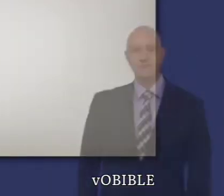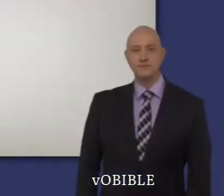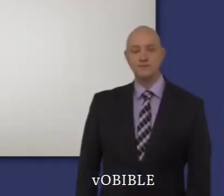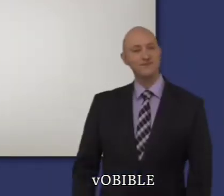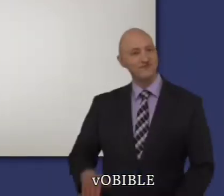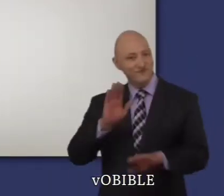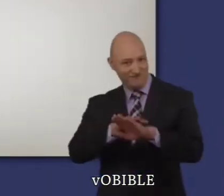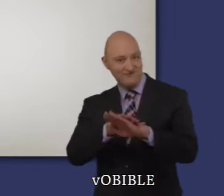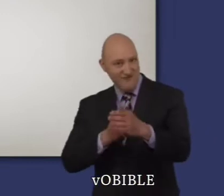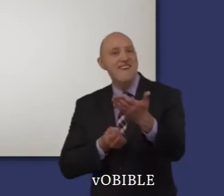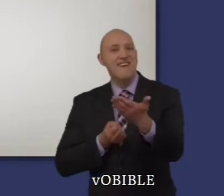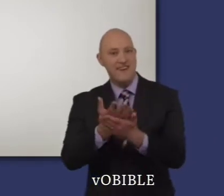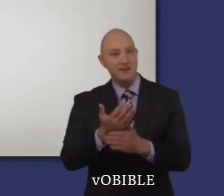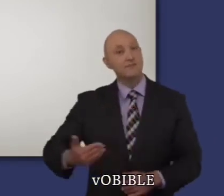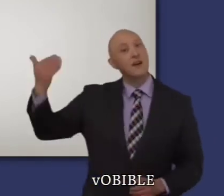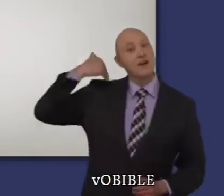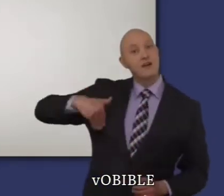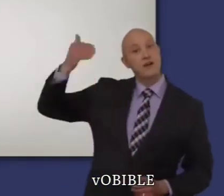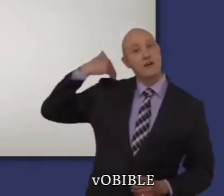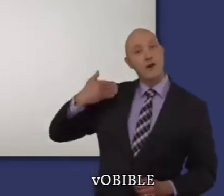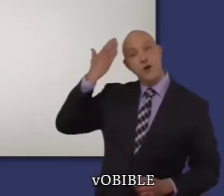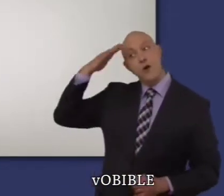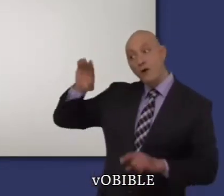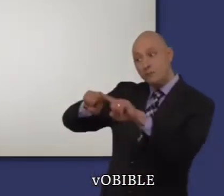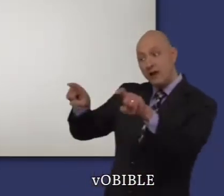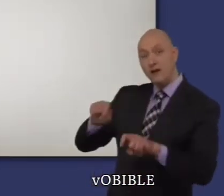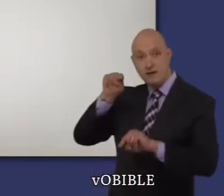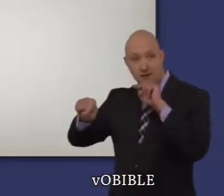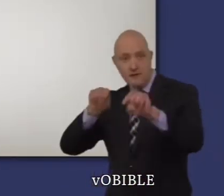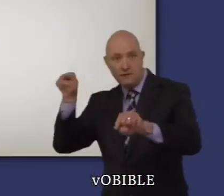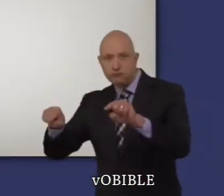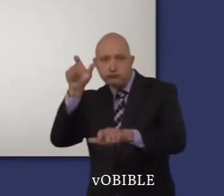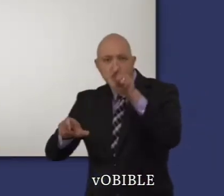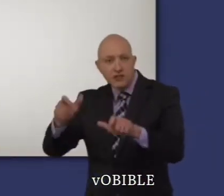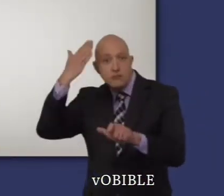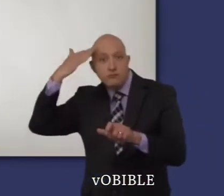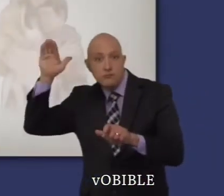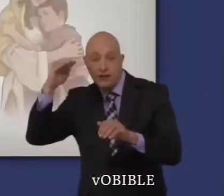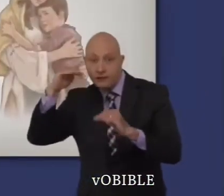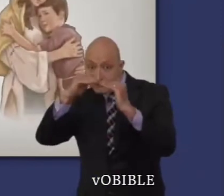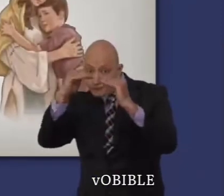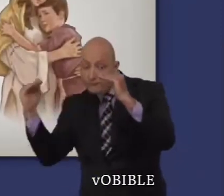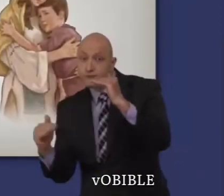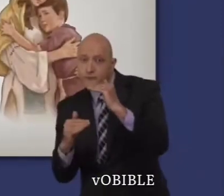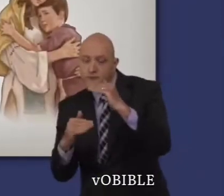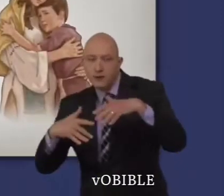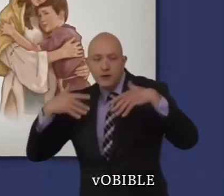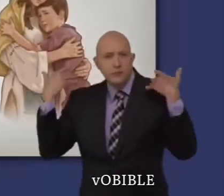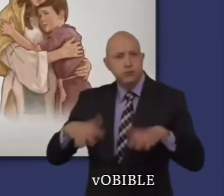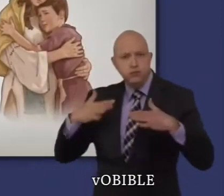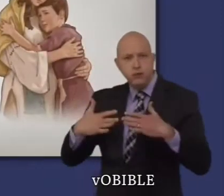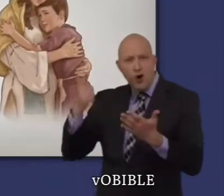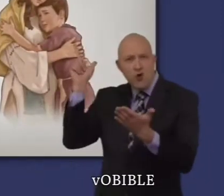Le saviez-vous ? Dans le monde antique, les étrangers n'avaient généralement aucun droit légal et les veuves et les orphelins de père